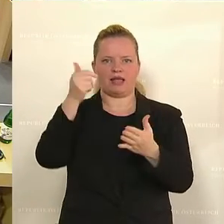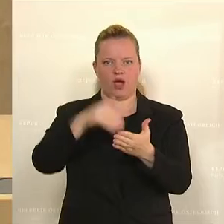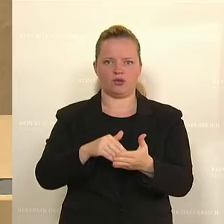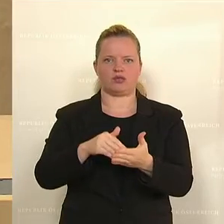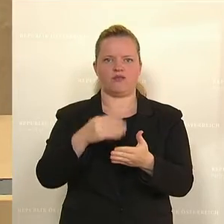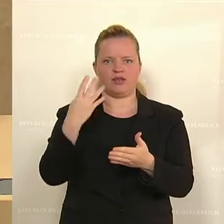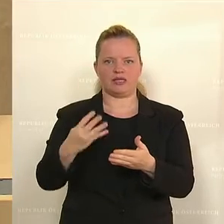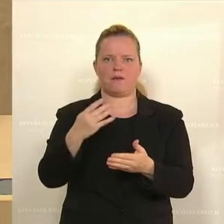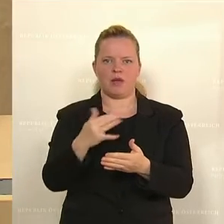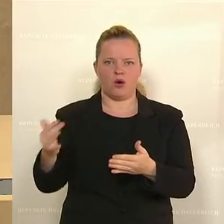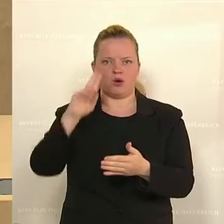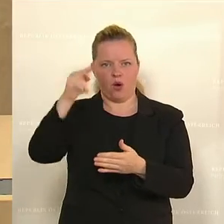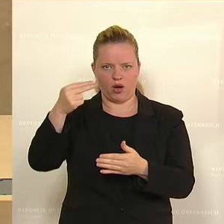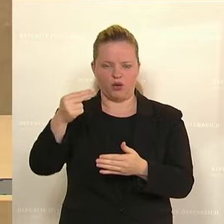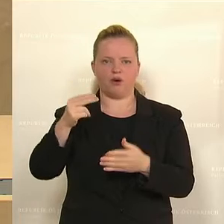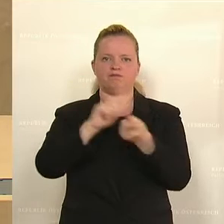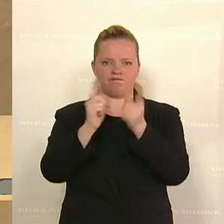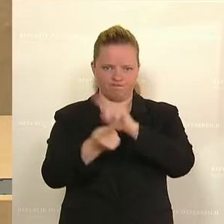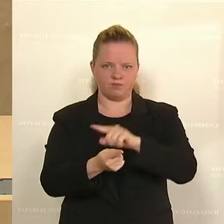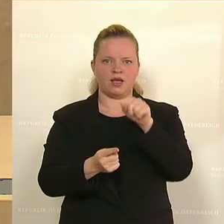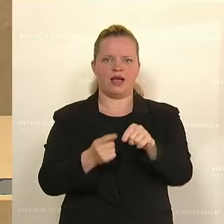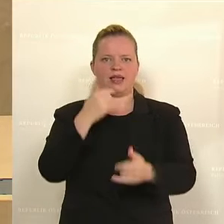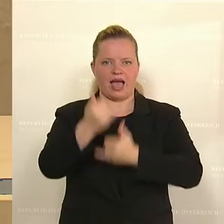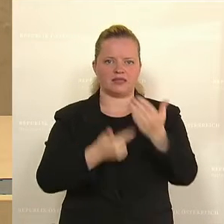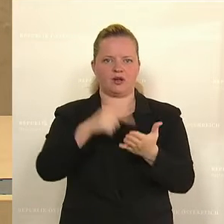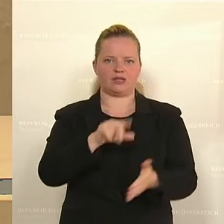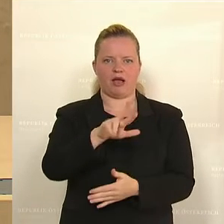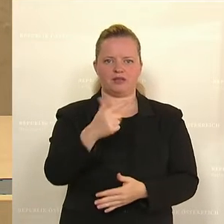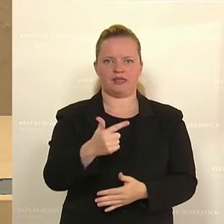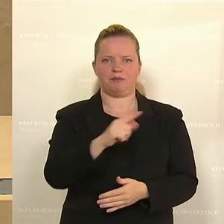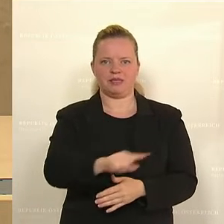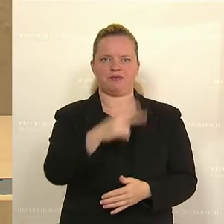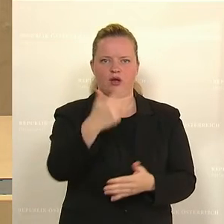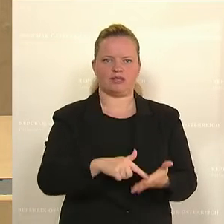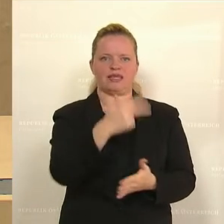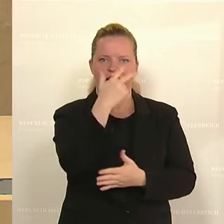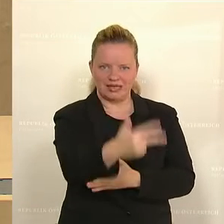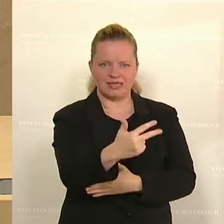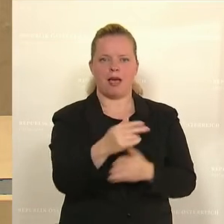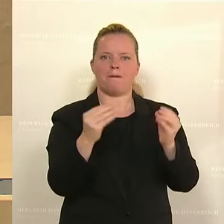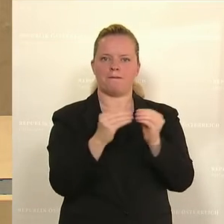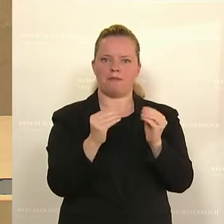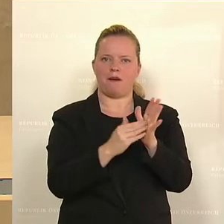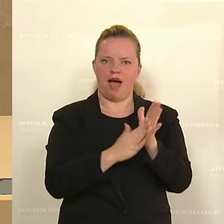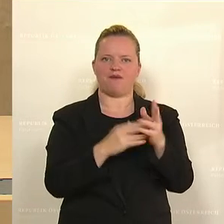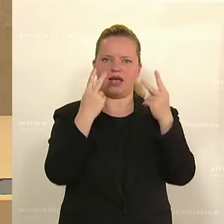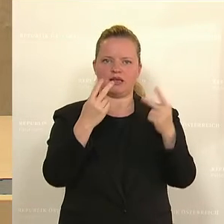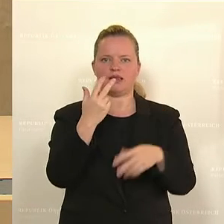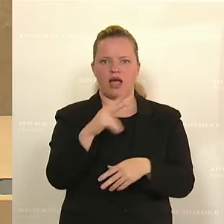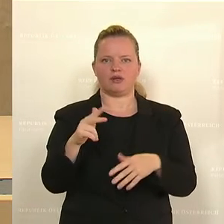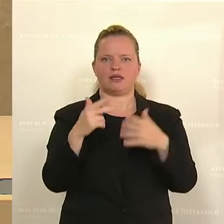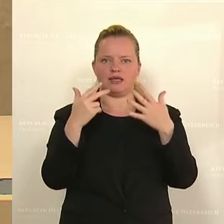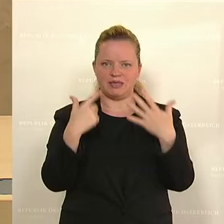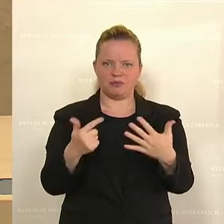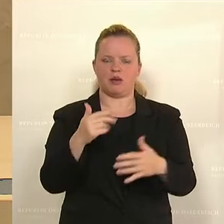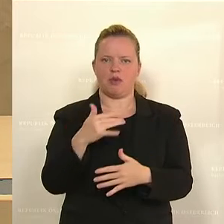.870 Millionen